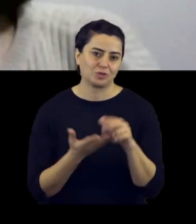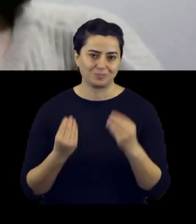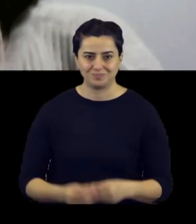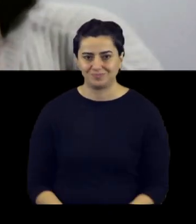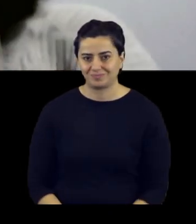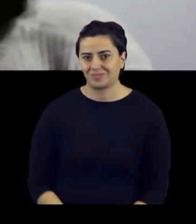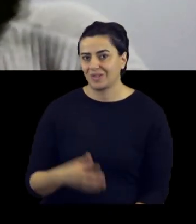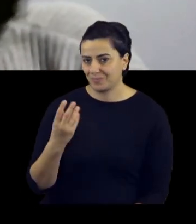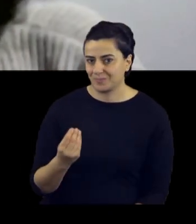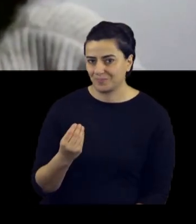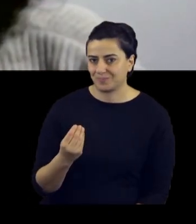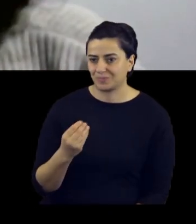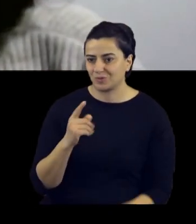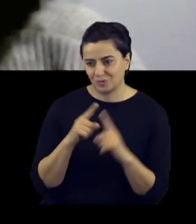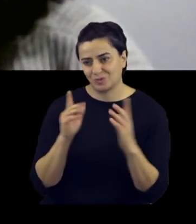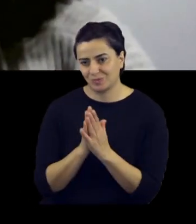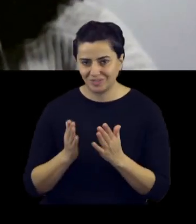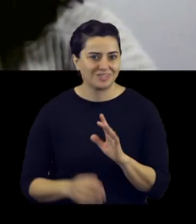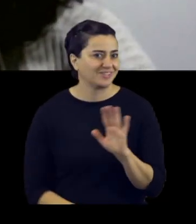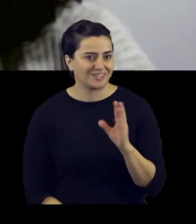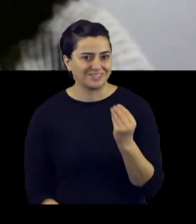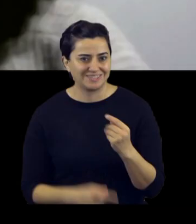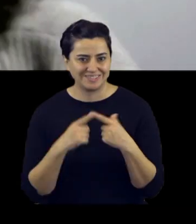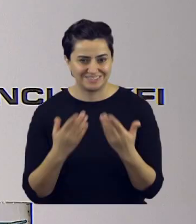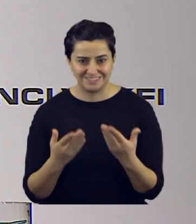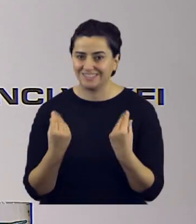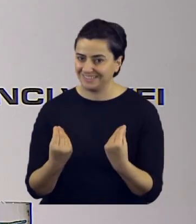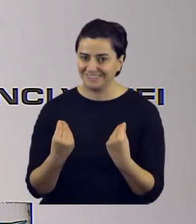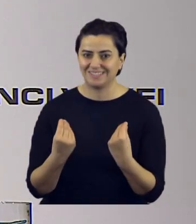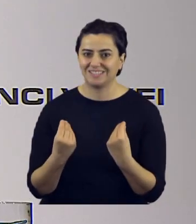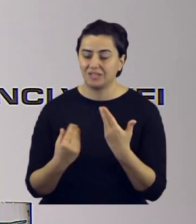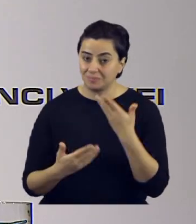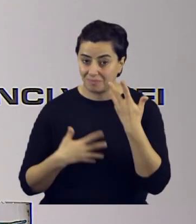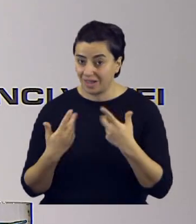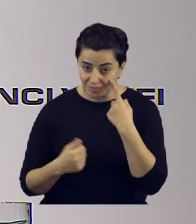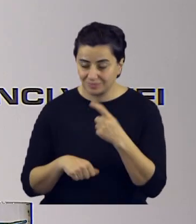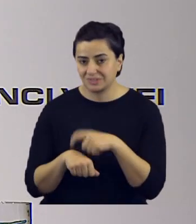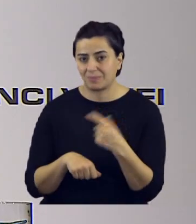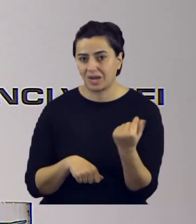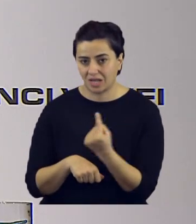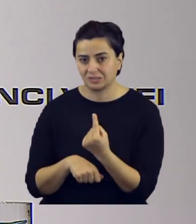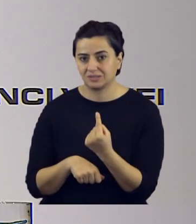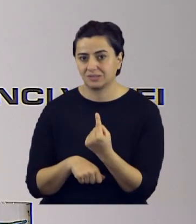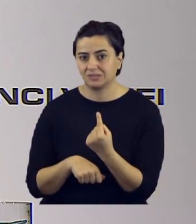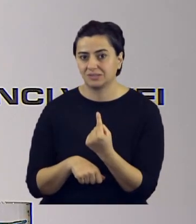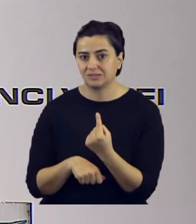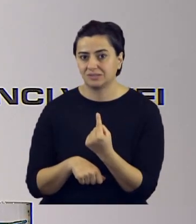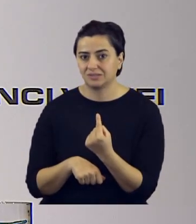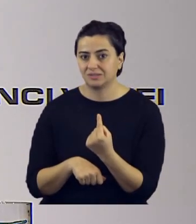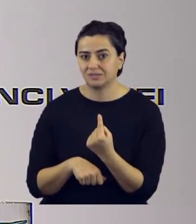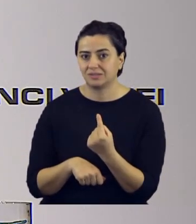ilerledim. Peki. Tabii konuştum. Yok çok teşekkürler. Gayet ilgiyle dinliyorum ama süremiz o kadar azaldı ki.